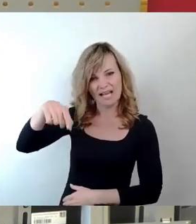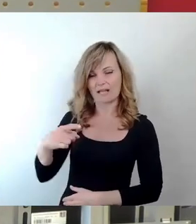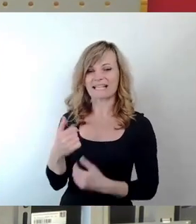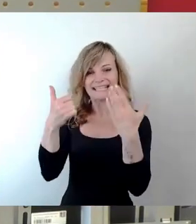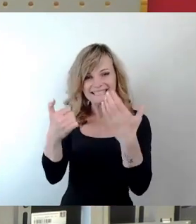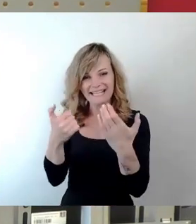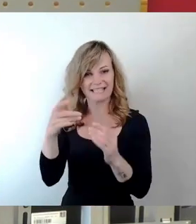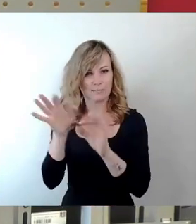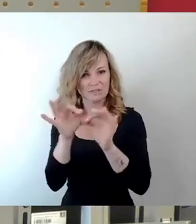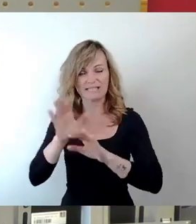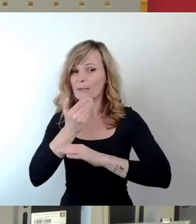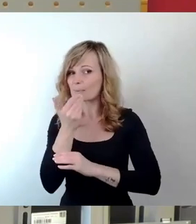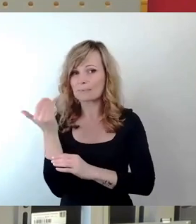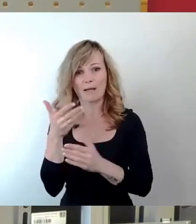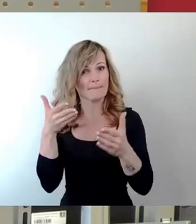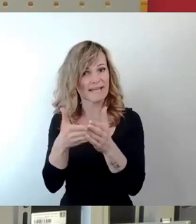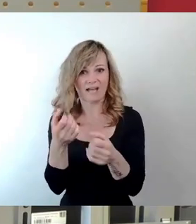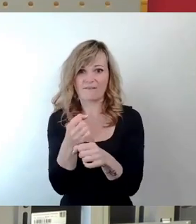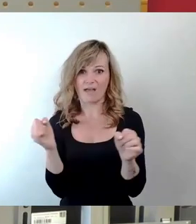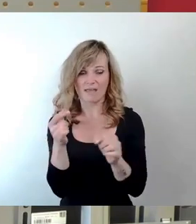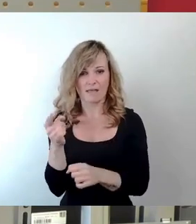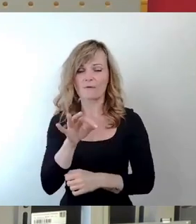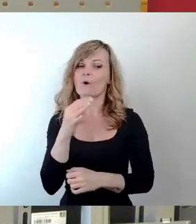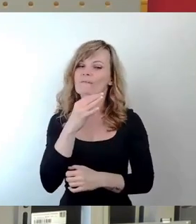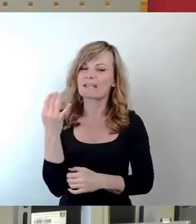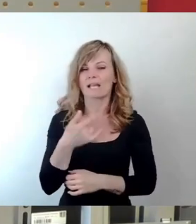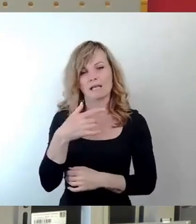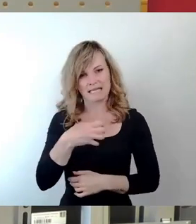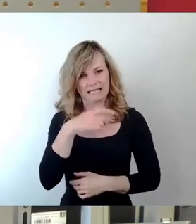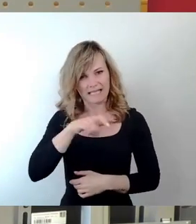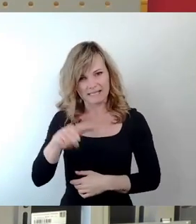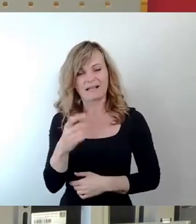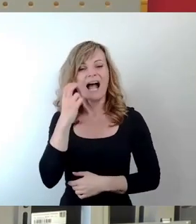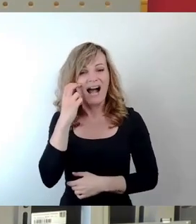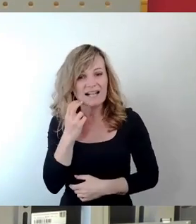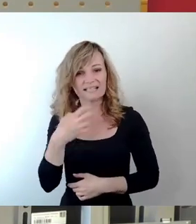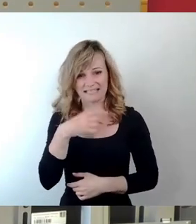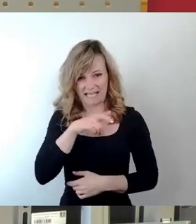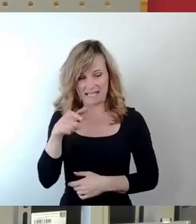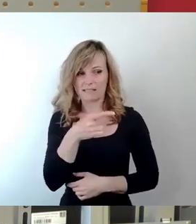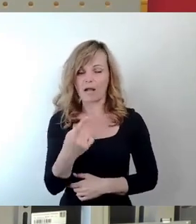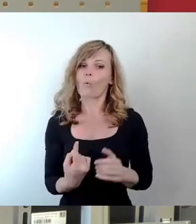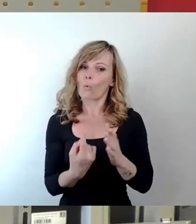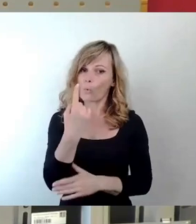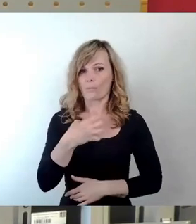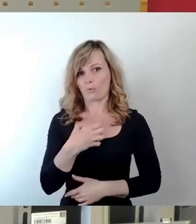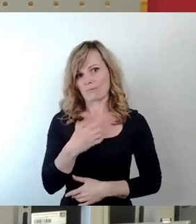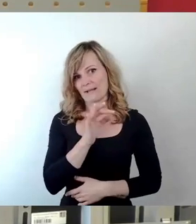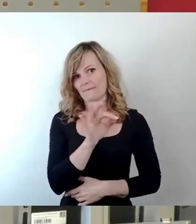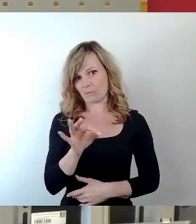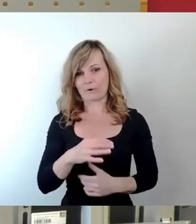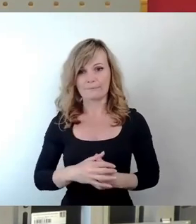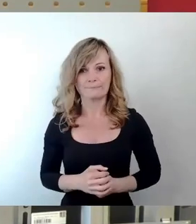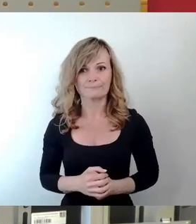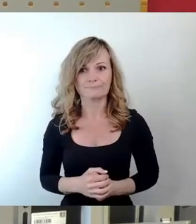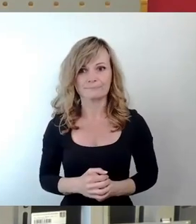barrierefrei. Und das ist tatsächlich für viele Dresdnerinnen und Dresdner, insbesondere viele ältere Dresdnerinnen und Dresdner, ein ganz massives Problem. Und